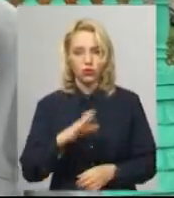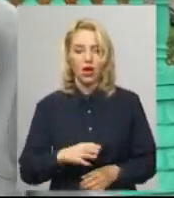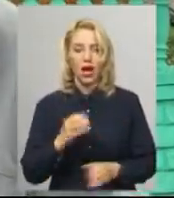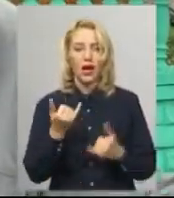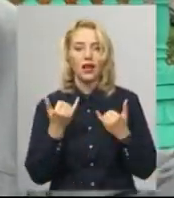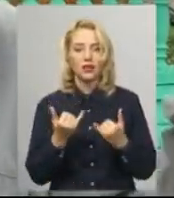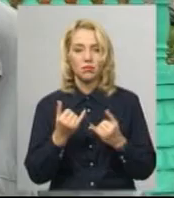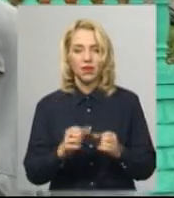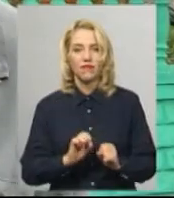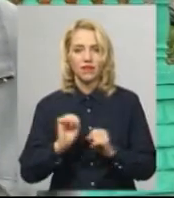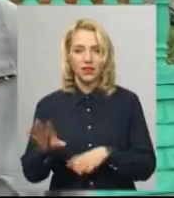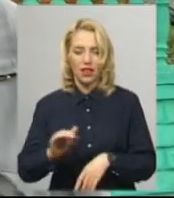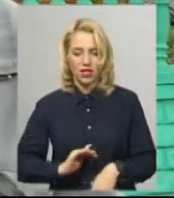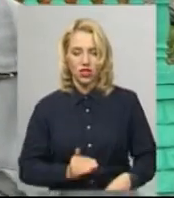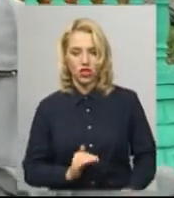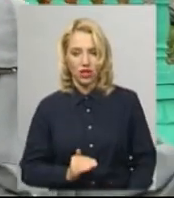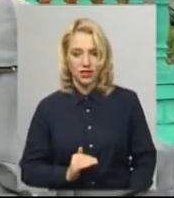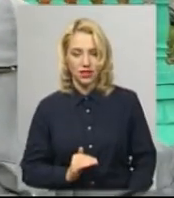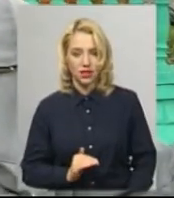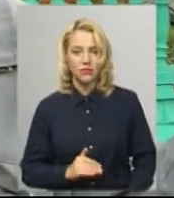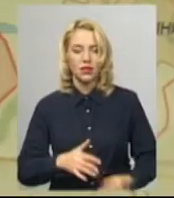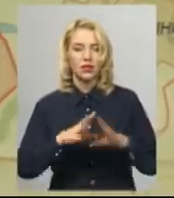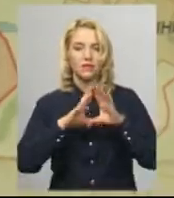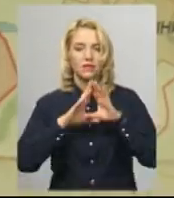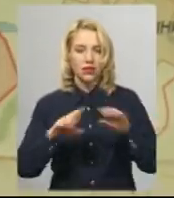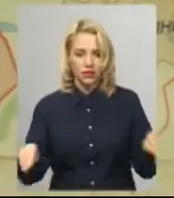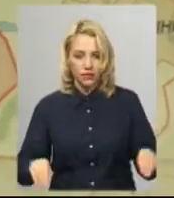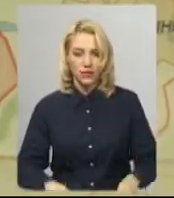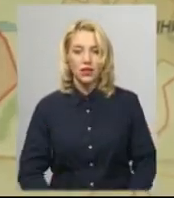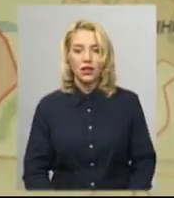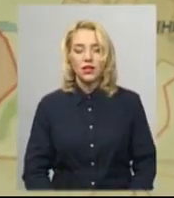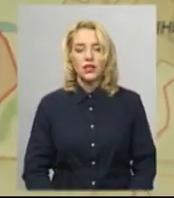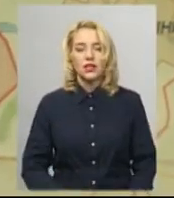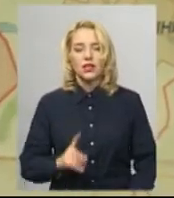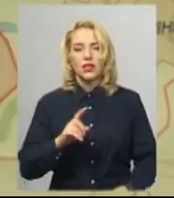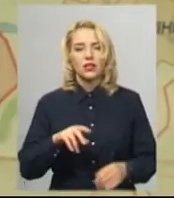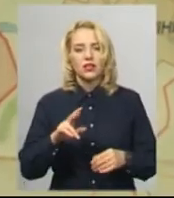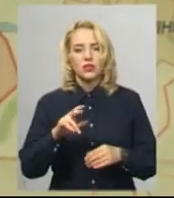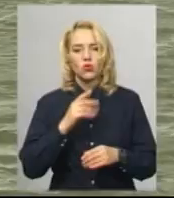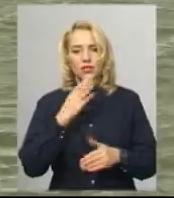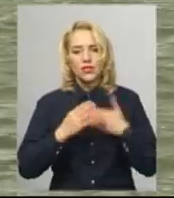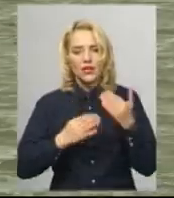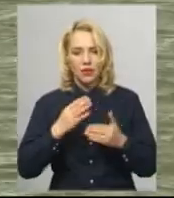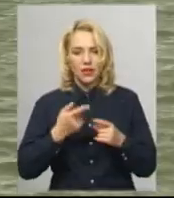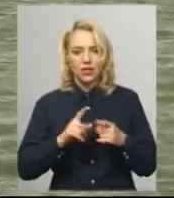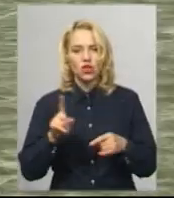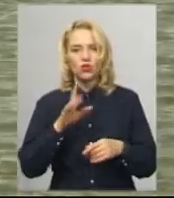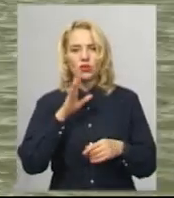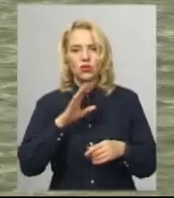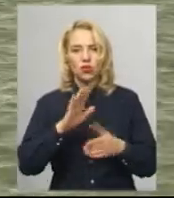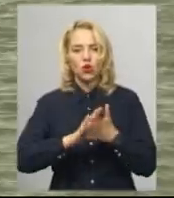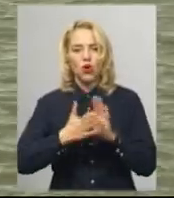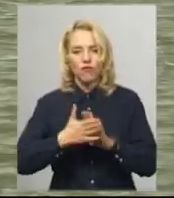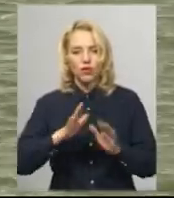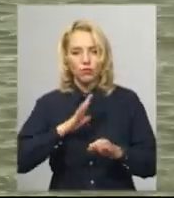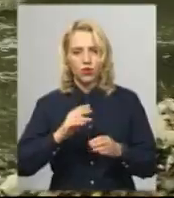Тепер віддали тимчасникам і все. Із запитом, чи укладалися договори оренди на водні об'єкти Гриценської сільради, ми